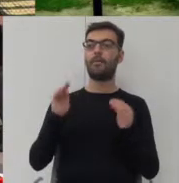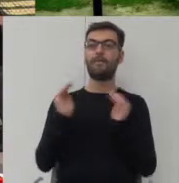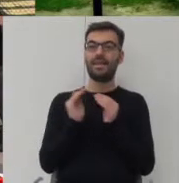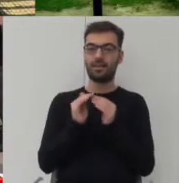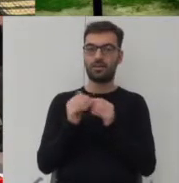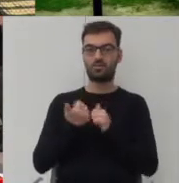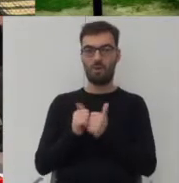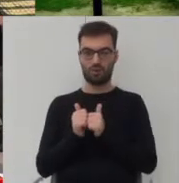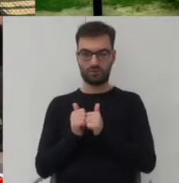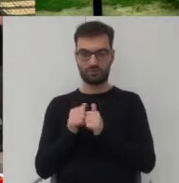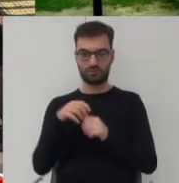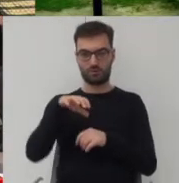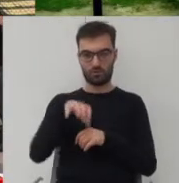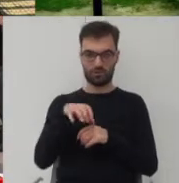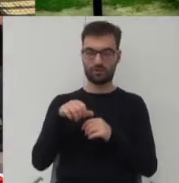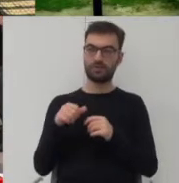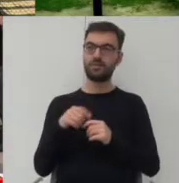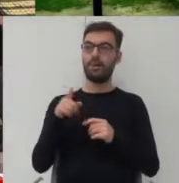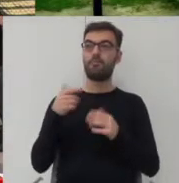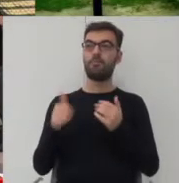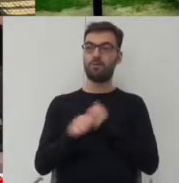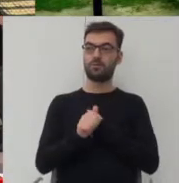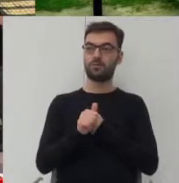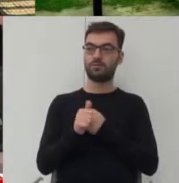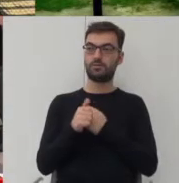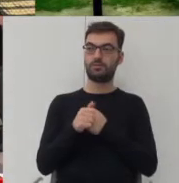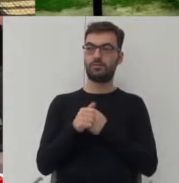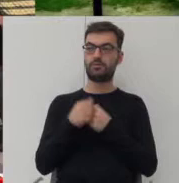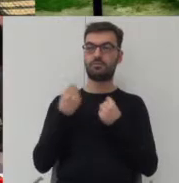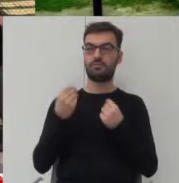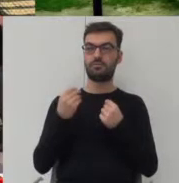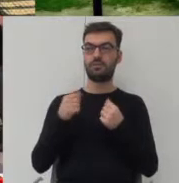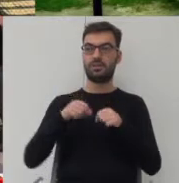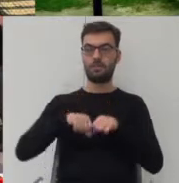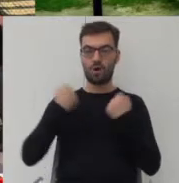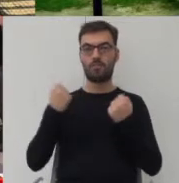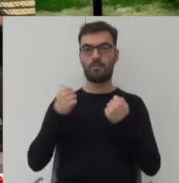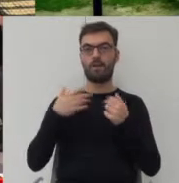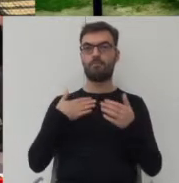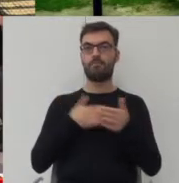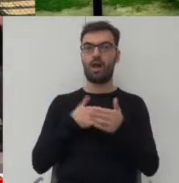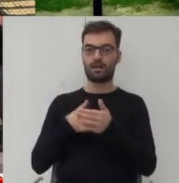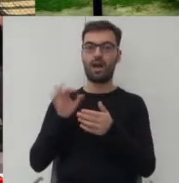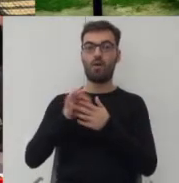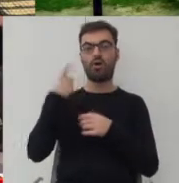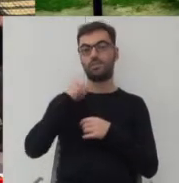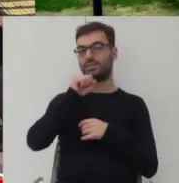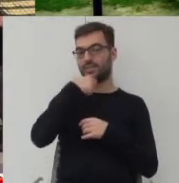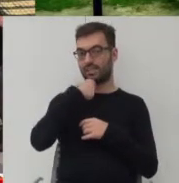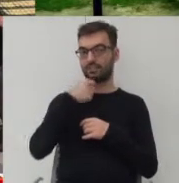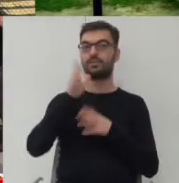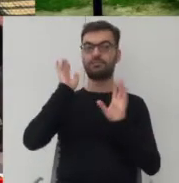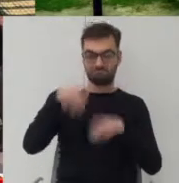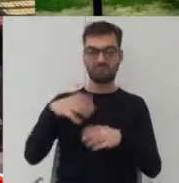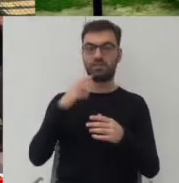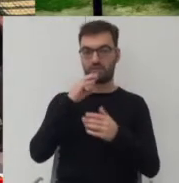sportowe, które przyczyniły się do niezwykłego przełamania tej bariery wejścia, zwłaszcza przez osoby starsze do korzystania